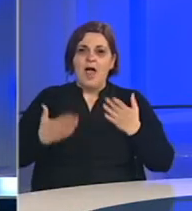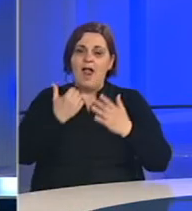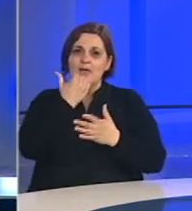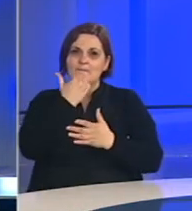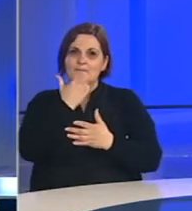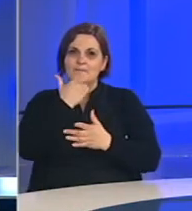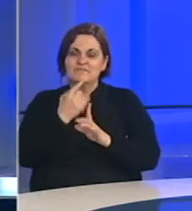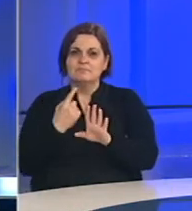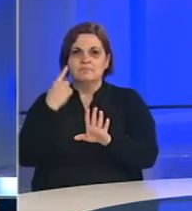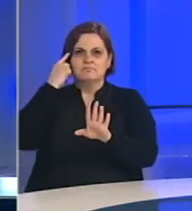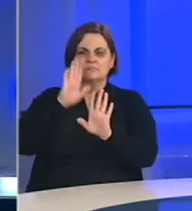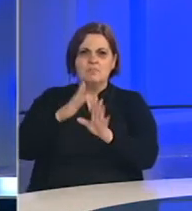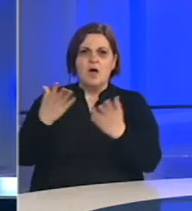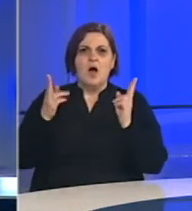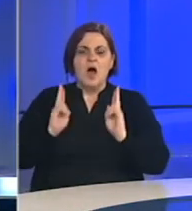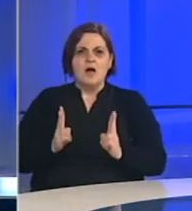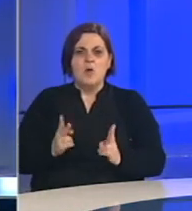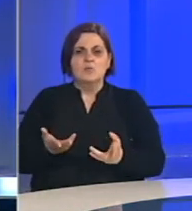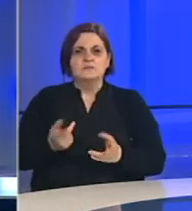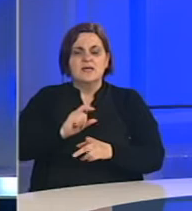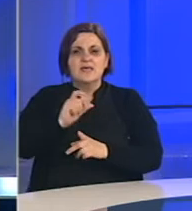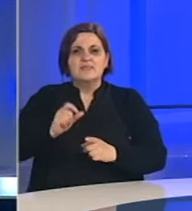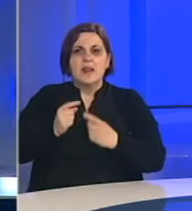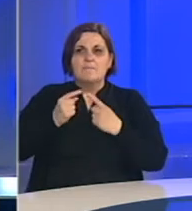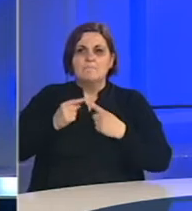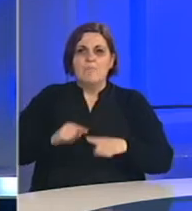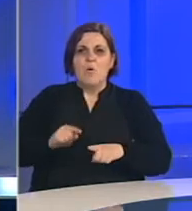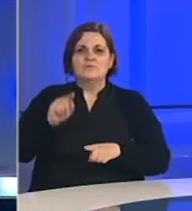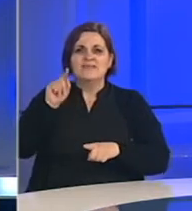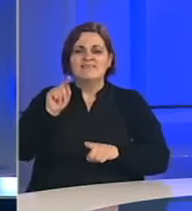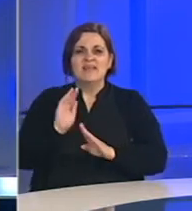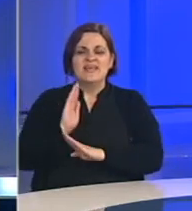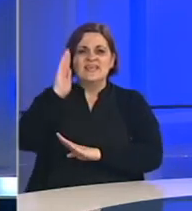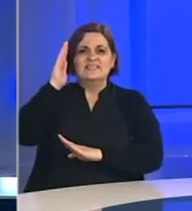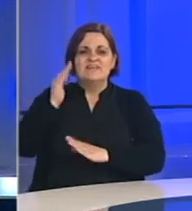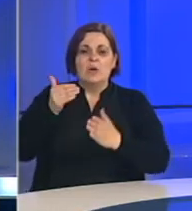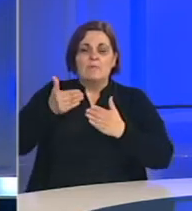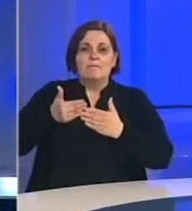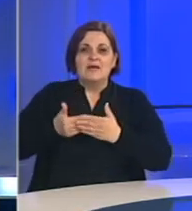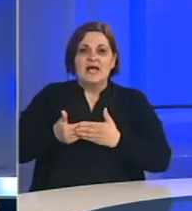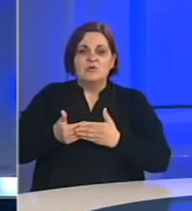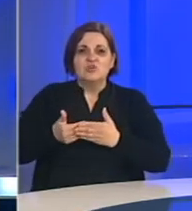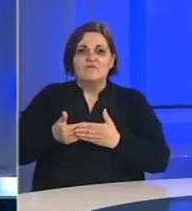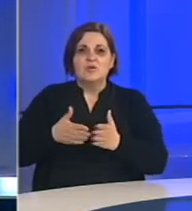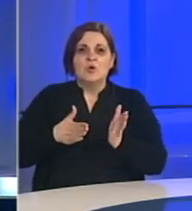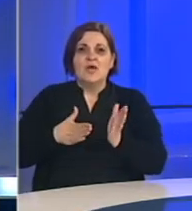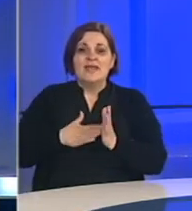privatnim saznanjima kako se Italija, posebno njen sjever, prilagođavaju na